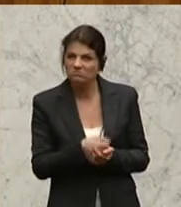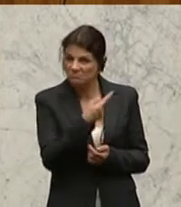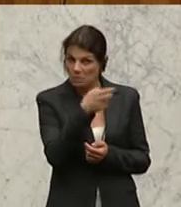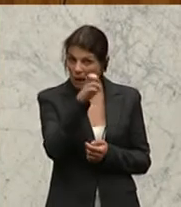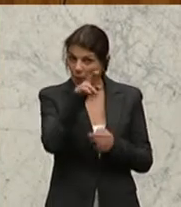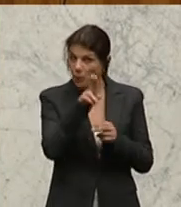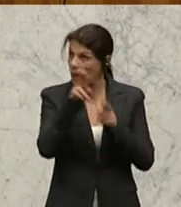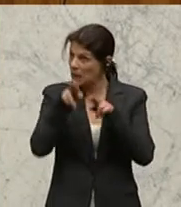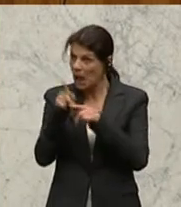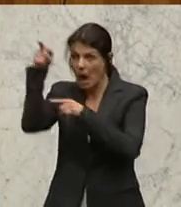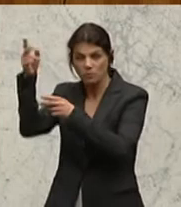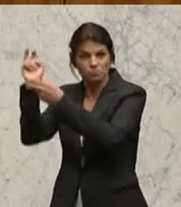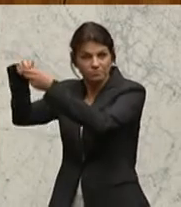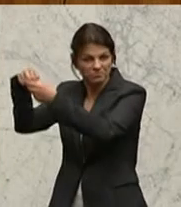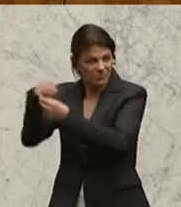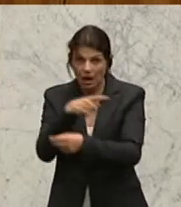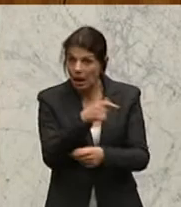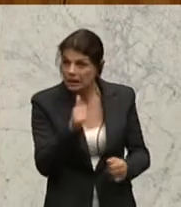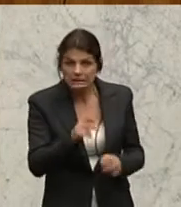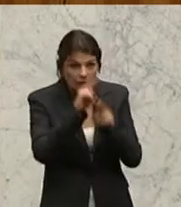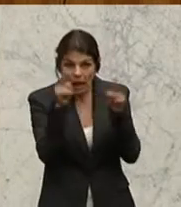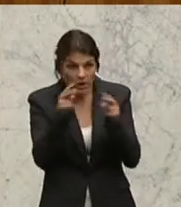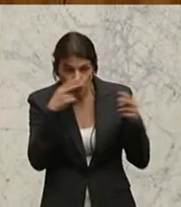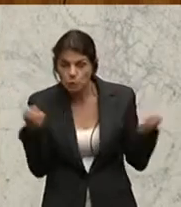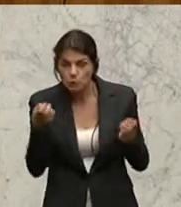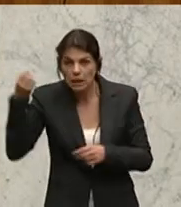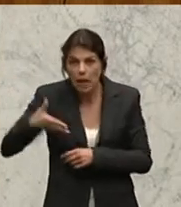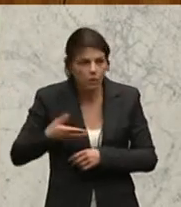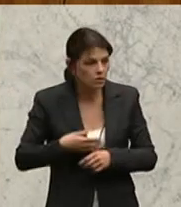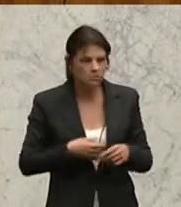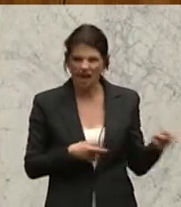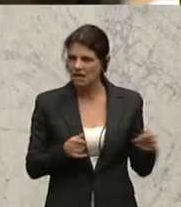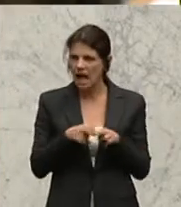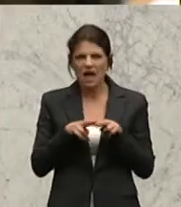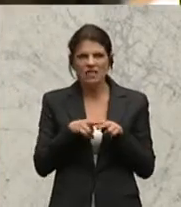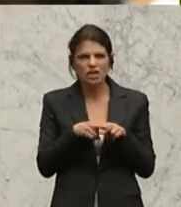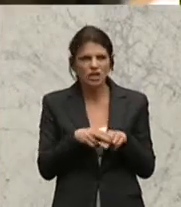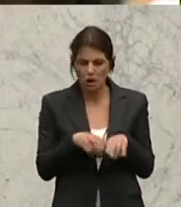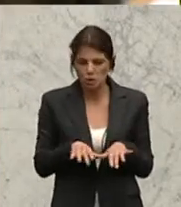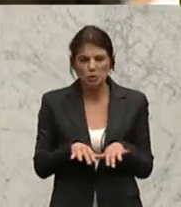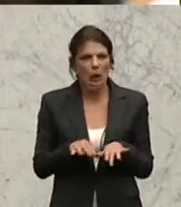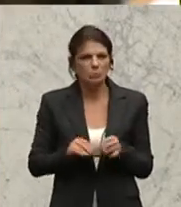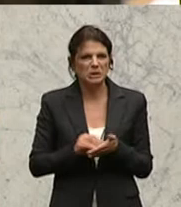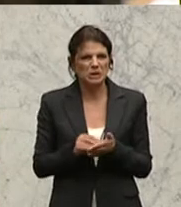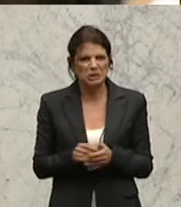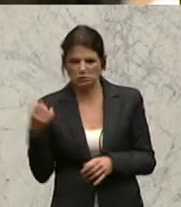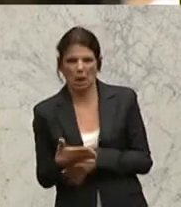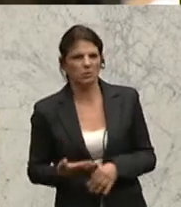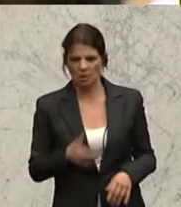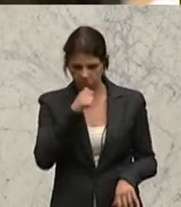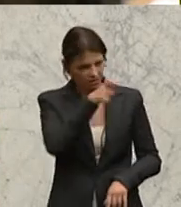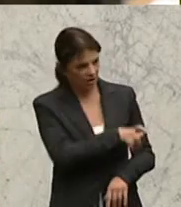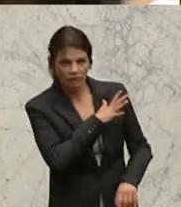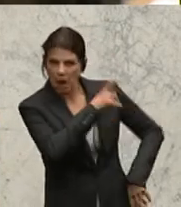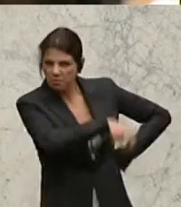international gesuchter Terrorist? Er ist doch bestenfalls ein nationaler Schreibtisch-Terrorist, aber doch keine gefährliche Person. Nicht